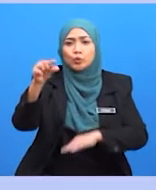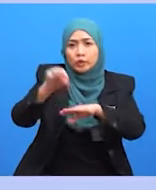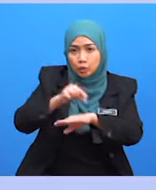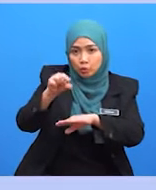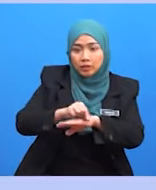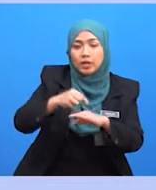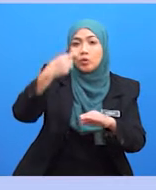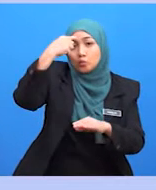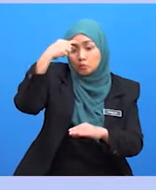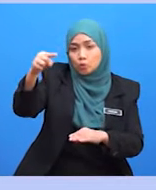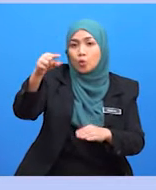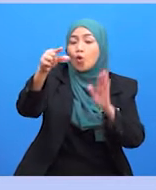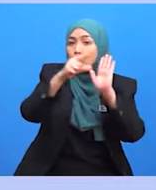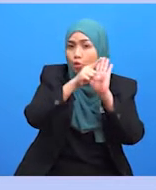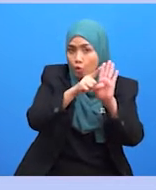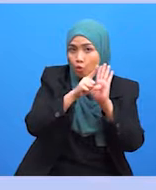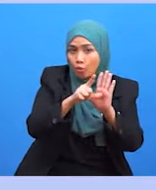menurut spesifikasi.